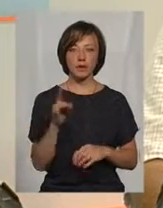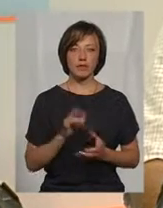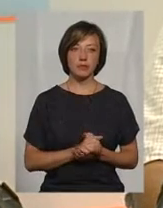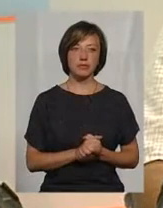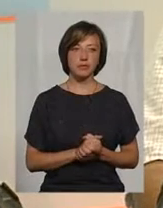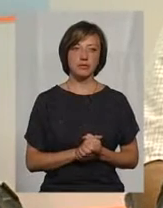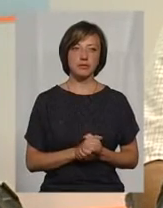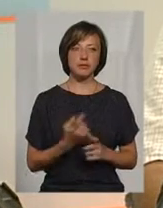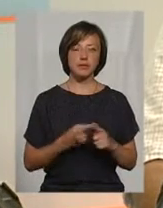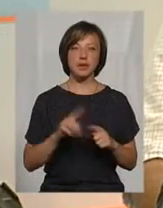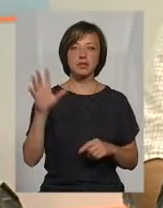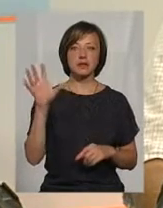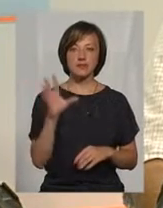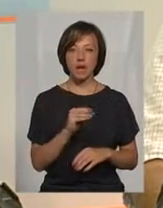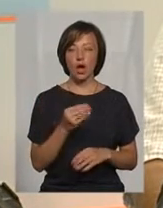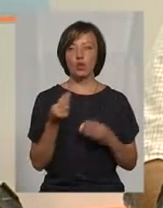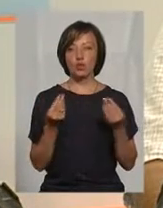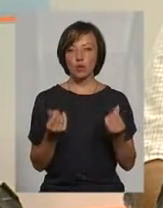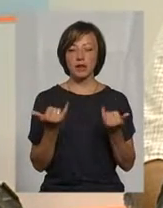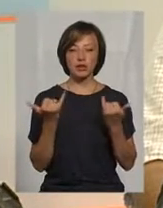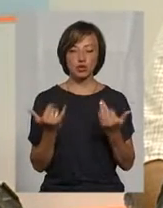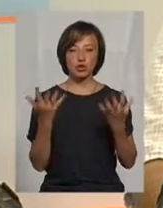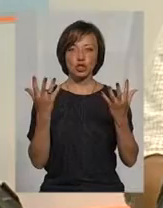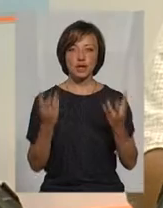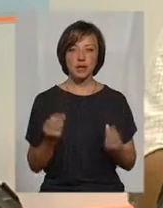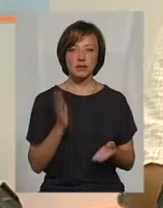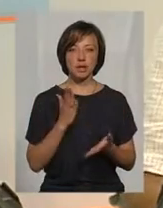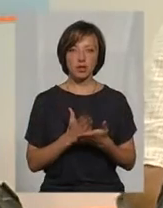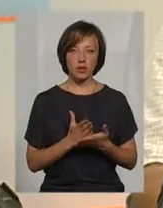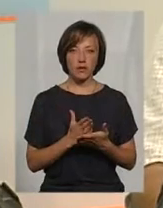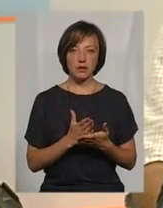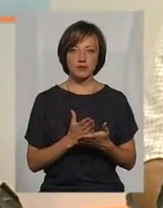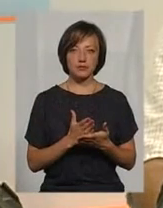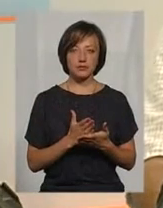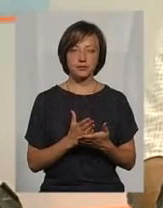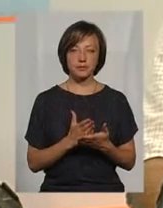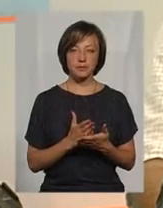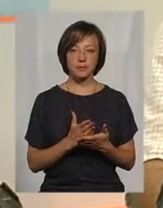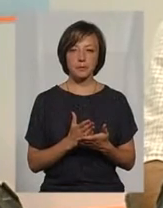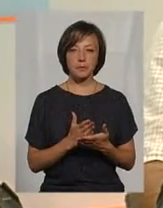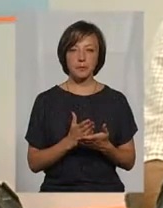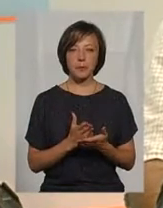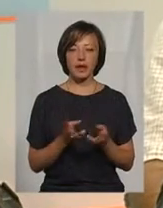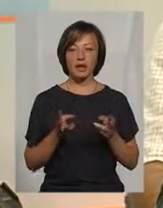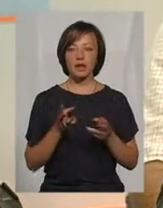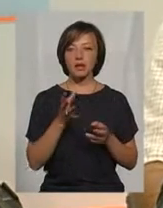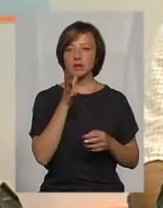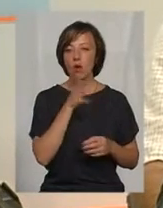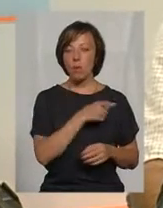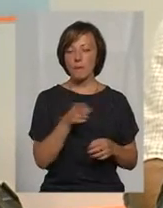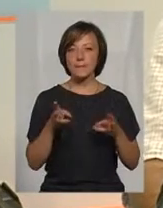це повністю сума, яка на сьогоднішній день становить це нарахування за опалювальний період.